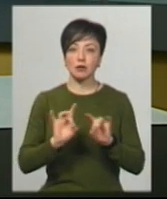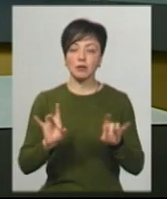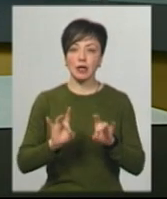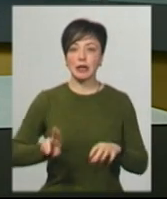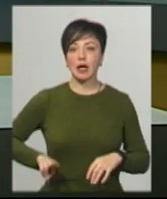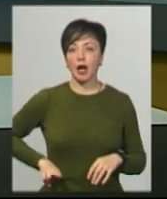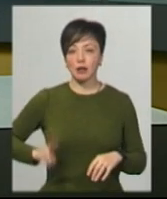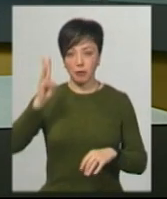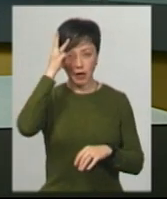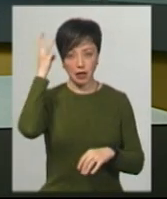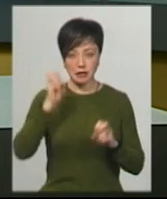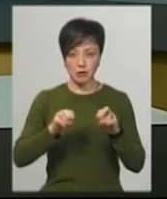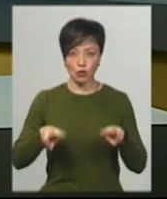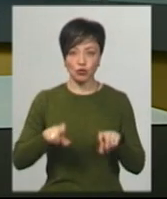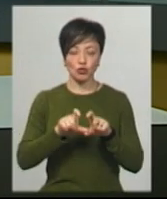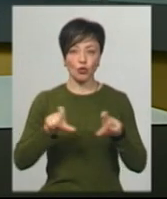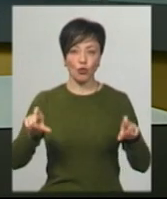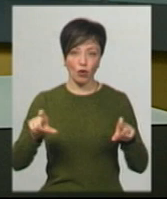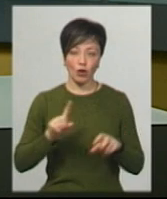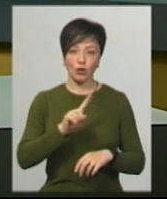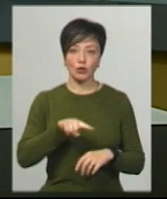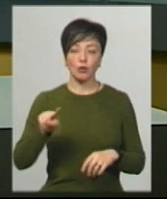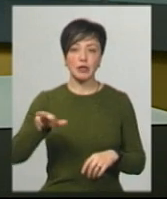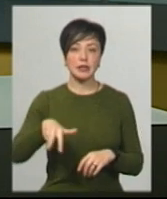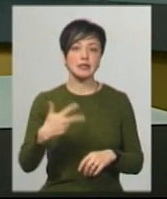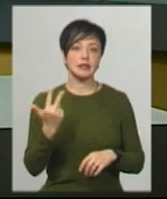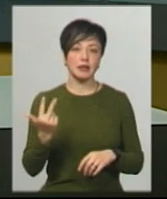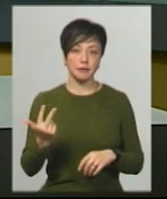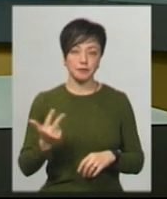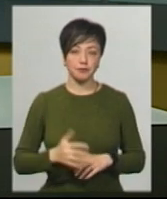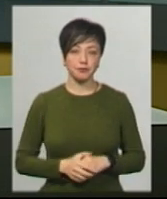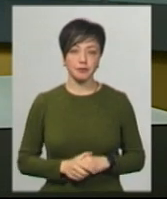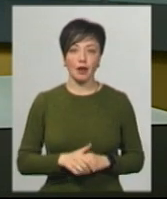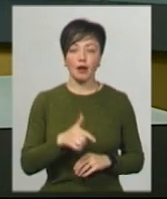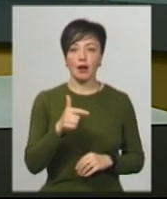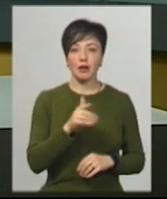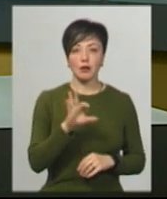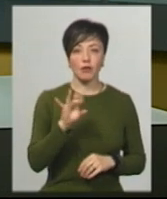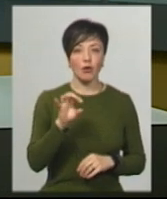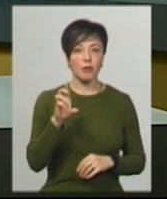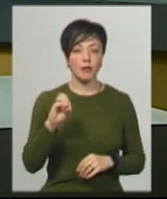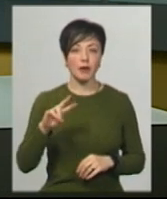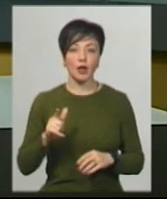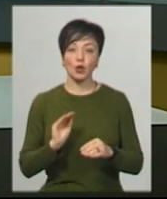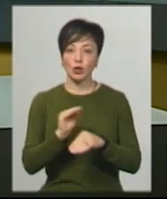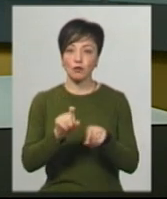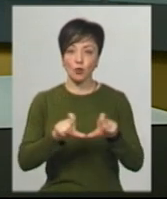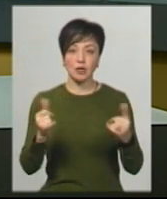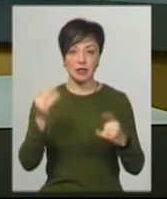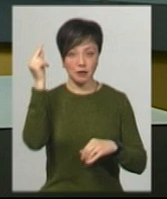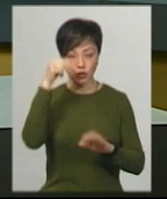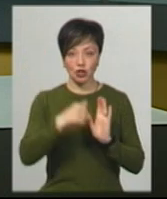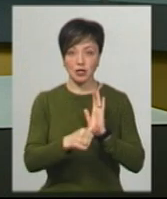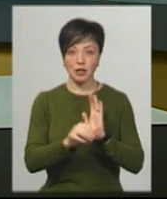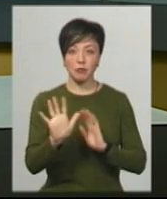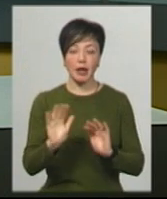сказала директорка Хмельницької спеціалізованої загальноосвітньої школи номер 33 Галина Воробель. Додає, у школі зараз навчається